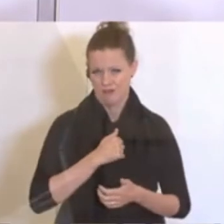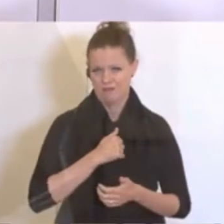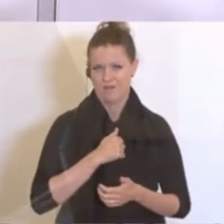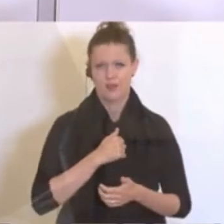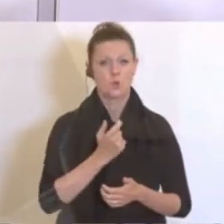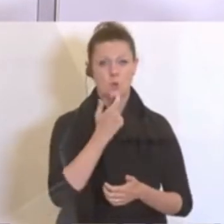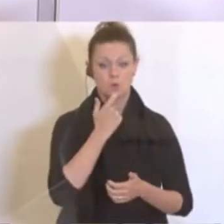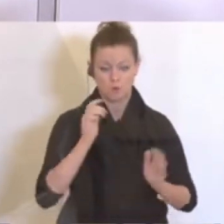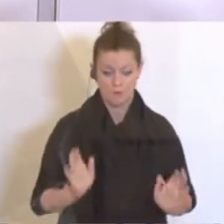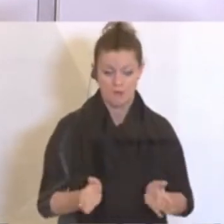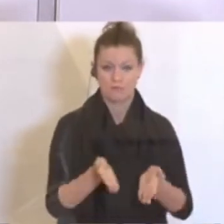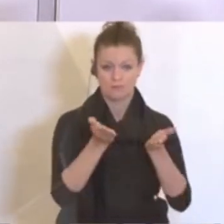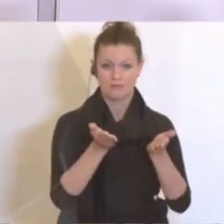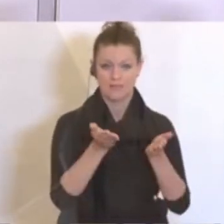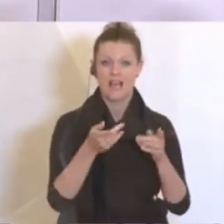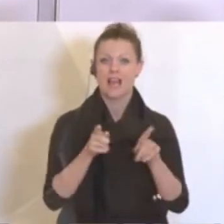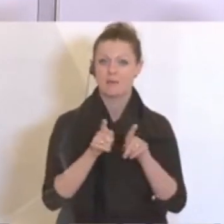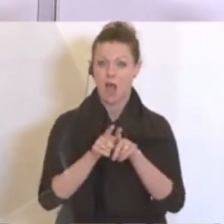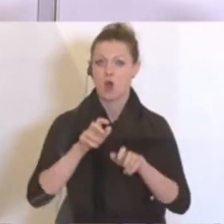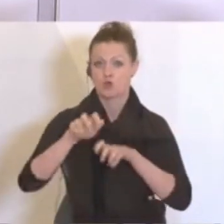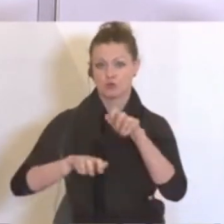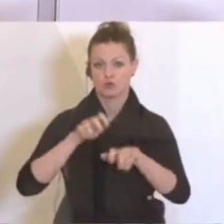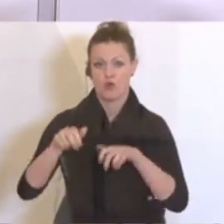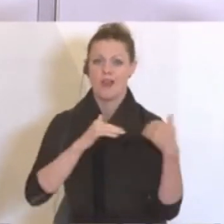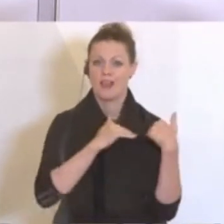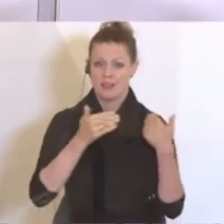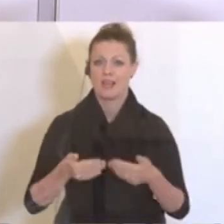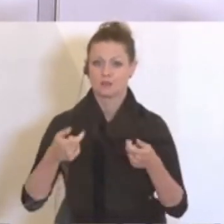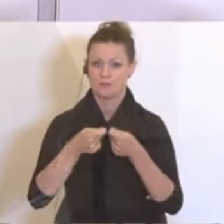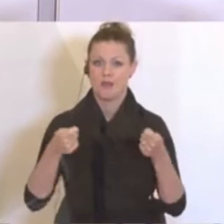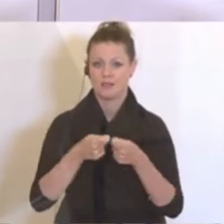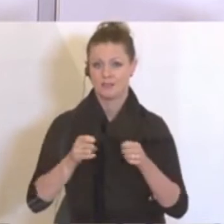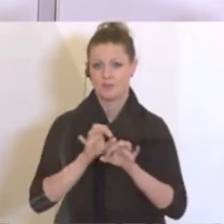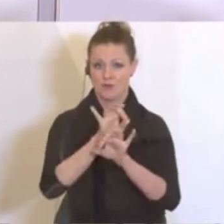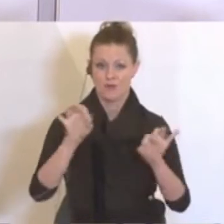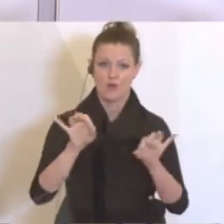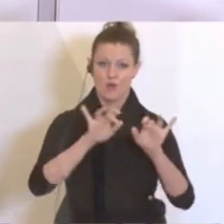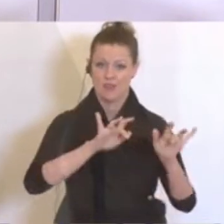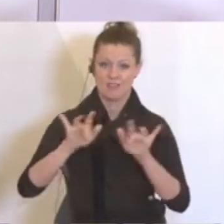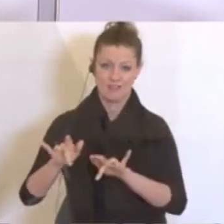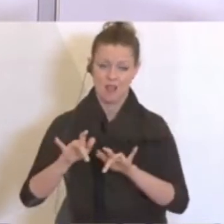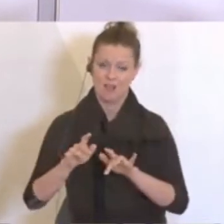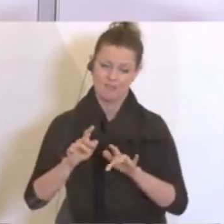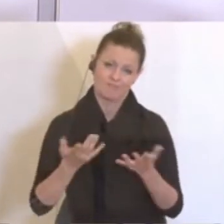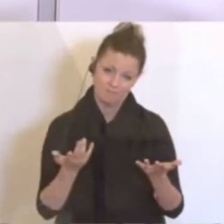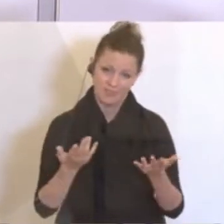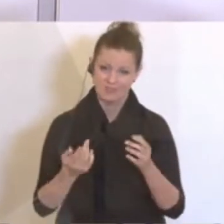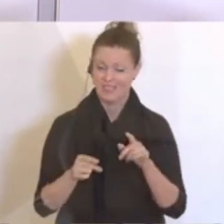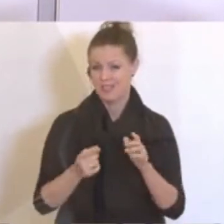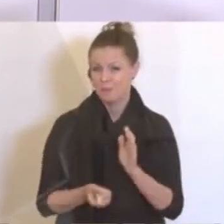anzukurbeln, aber auch um steuerliche Entlastungsmaßnahmen zu setzen für dieses ganz besonders